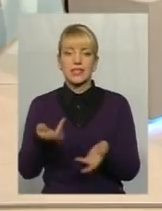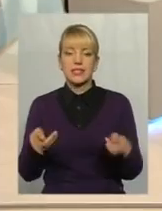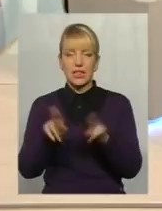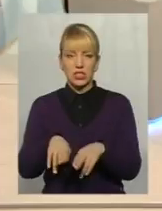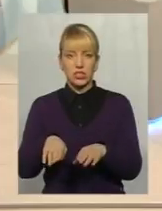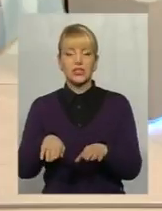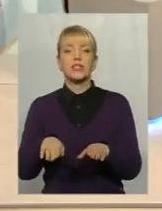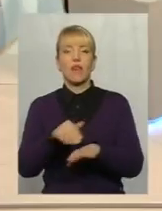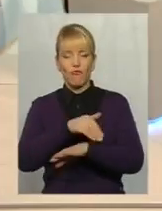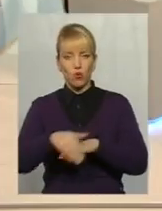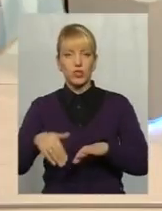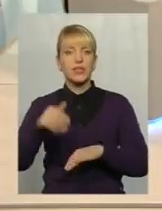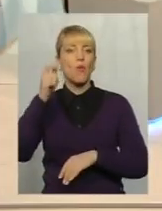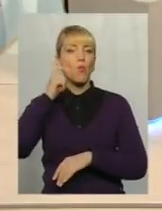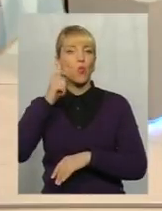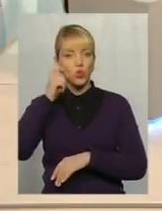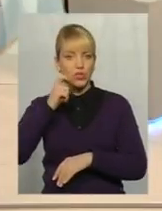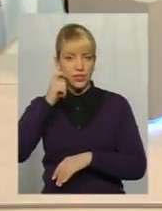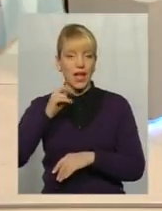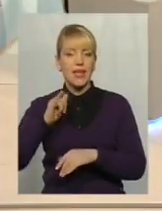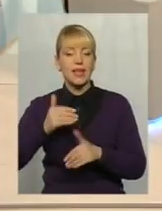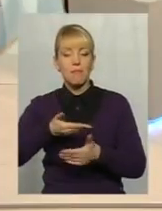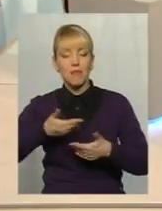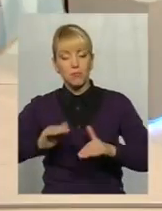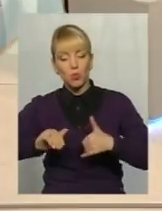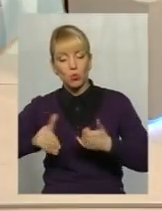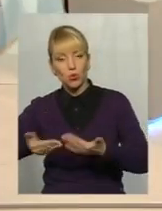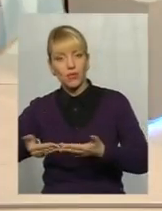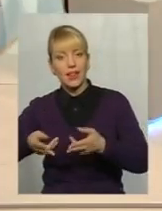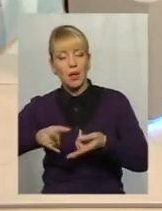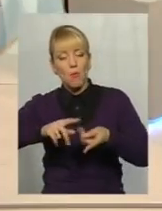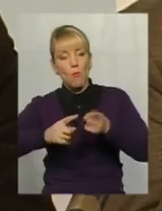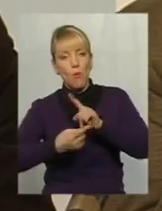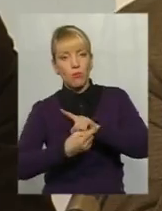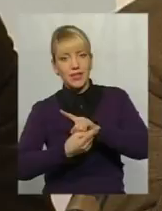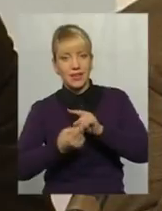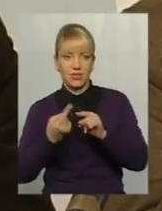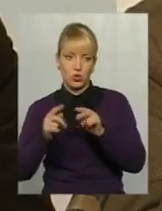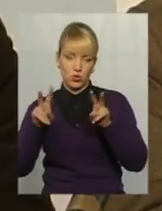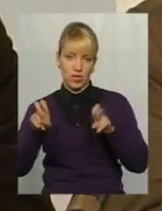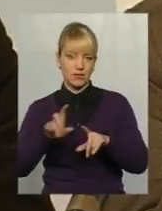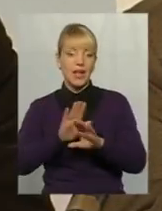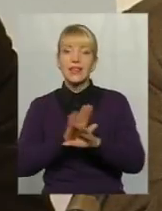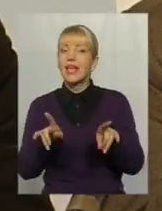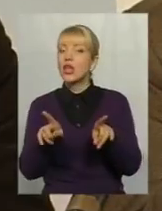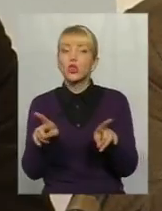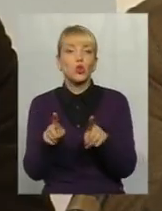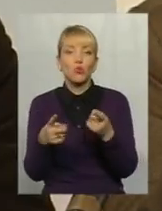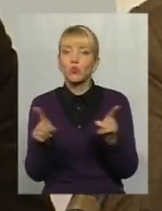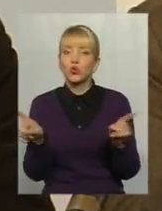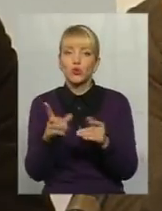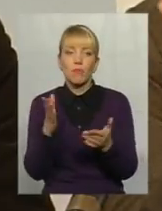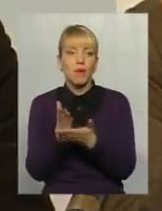Пушкіна, і ми пропонували поміняти цю назву. Не тому, що маємо